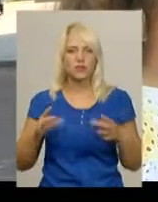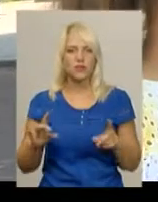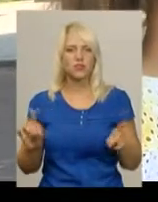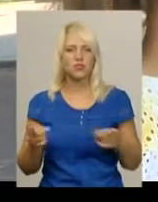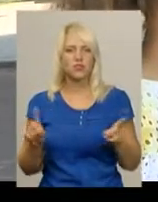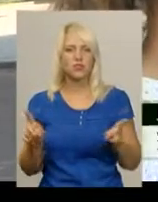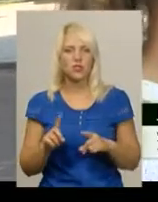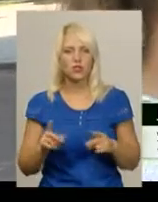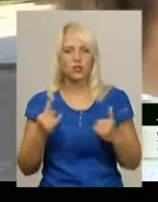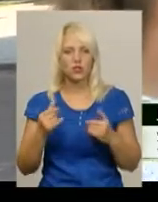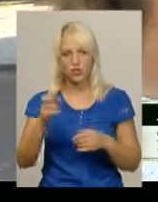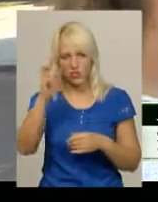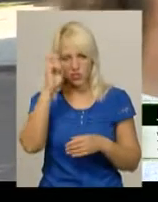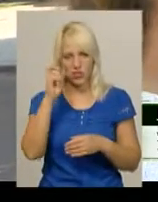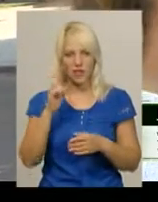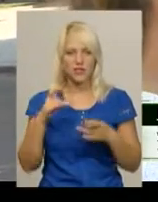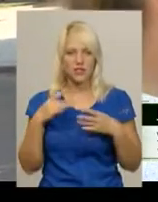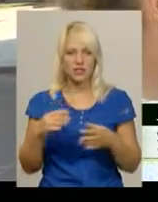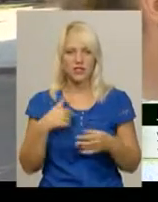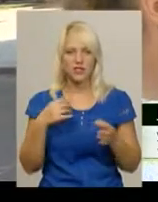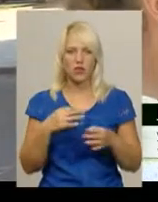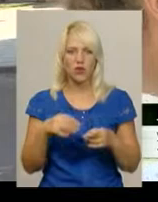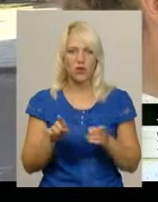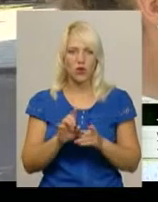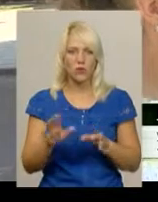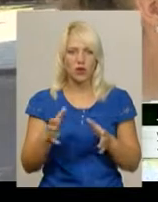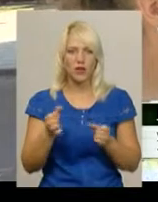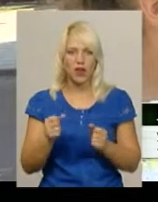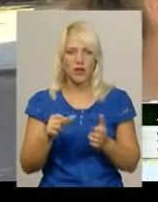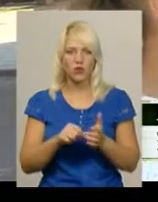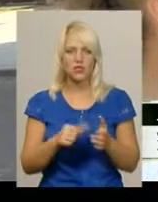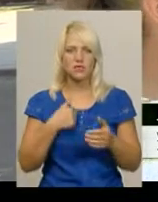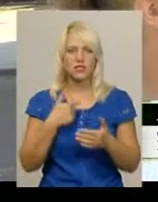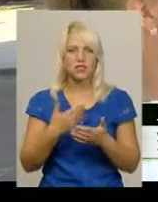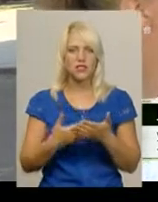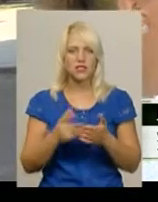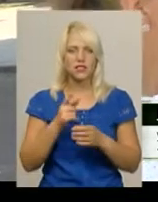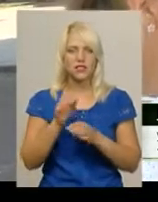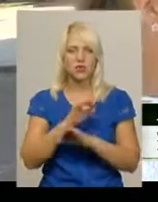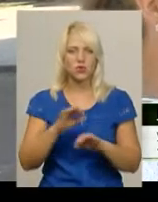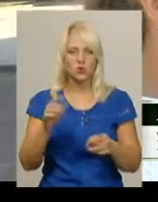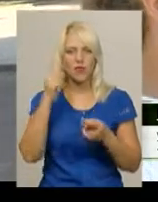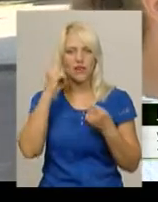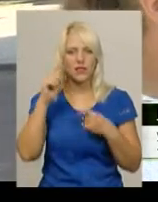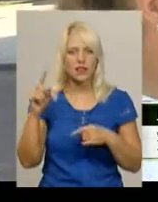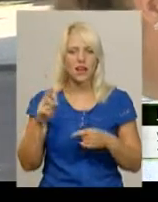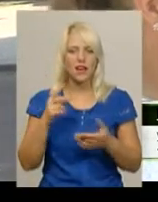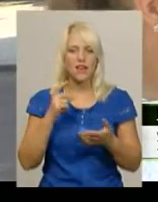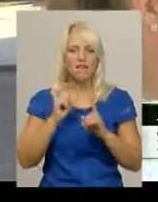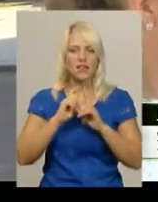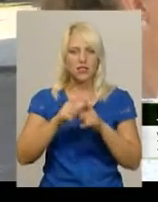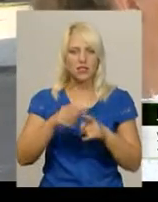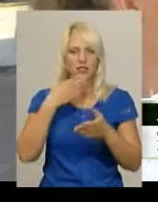державне свято. Я ніколи ні в кому не приймала участь, але, мені здається, це чудова ідея висловити свою позицію